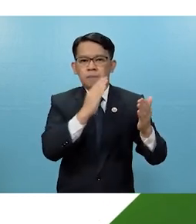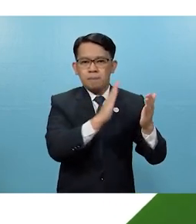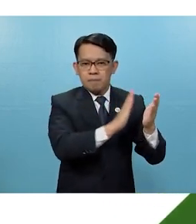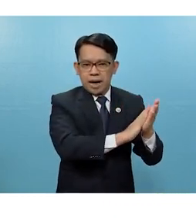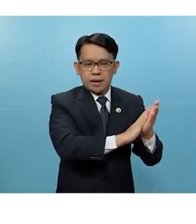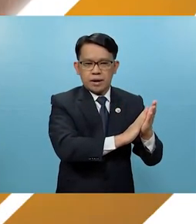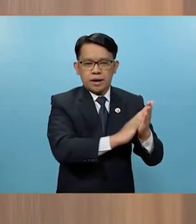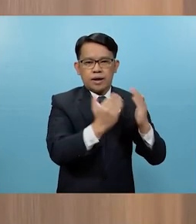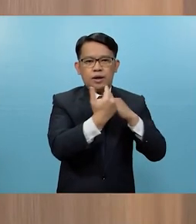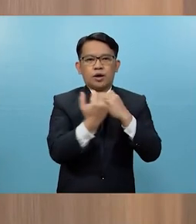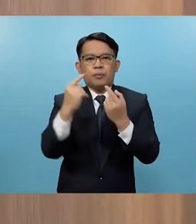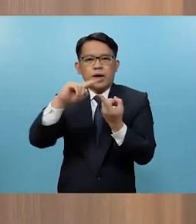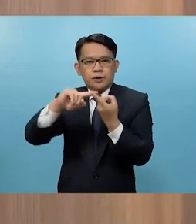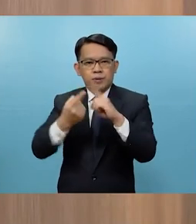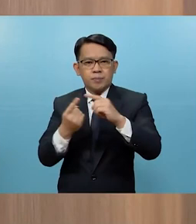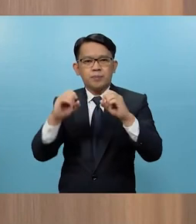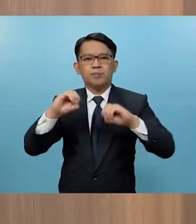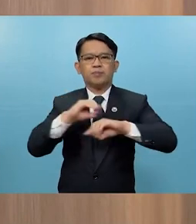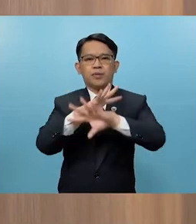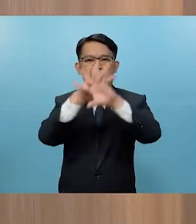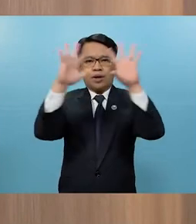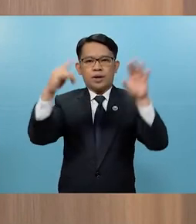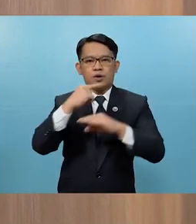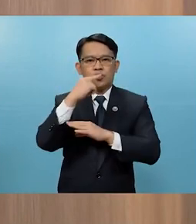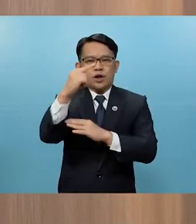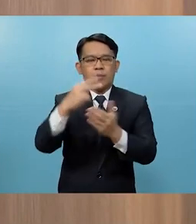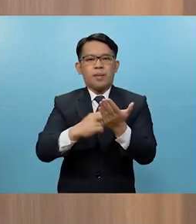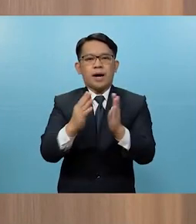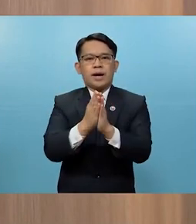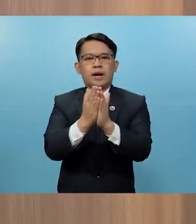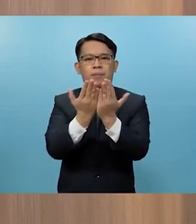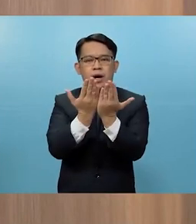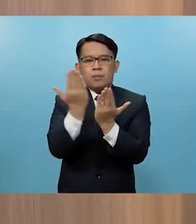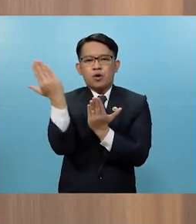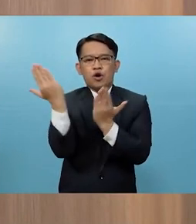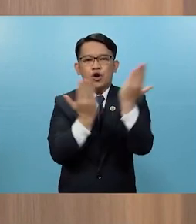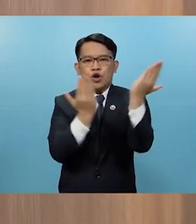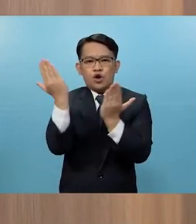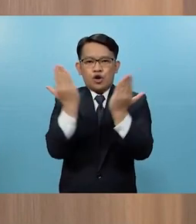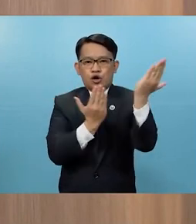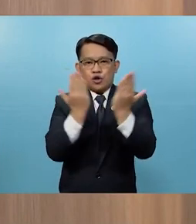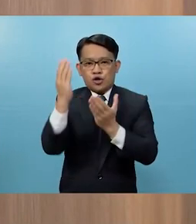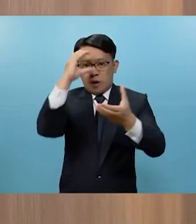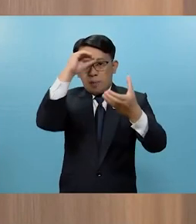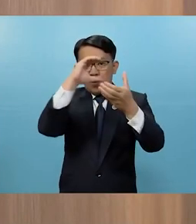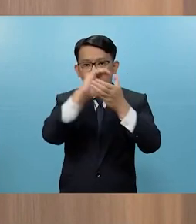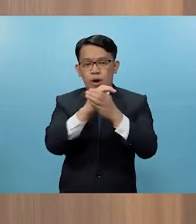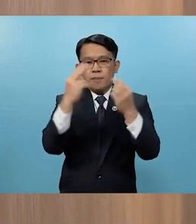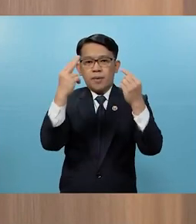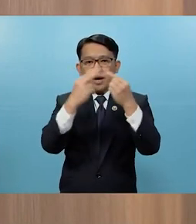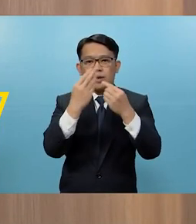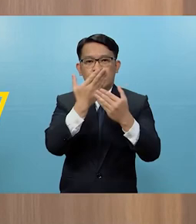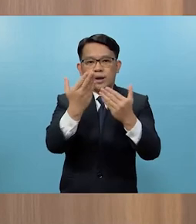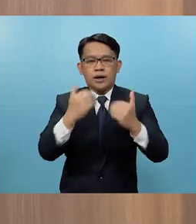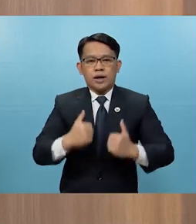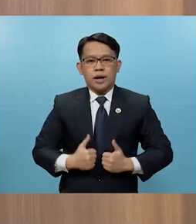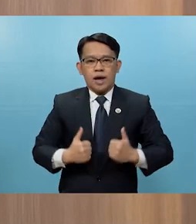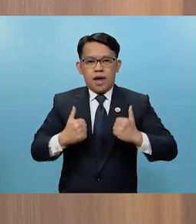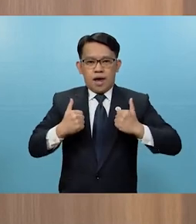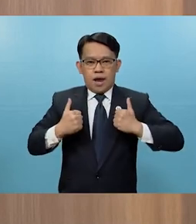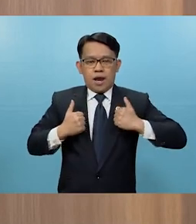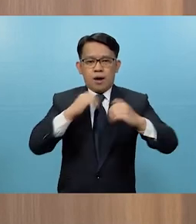Makaibigan maliwanag po ang pahayag ng Bibya Pinaglilingkuran niya ang asawa habang sila'y nabubuhay